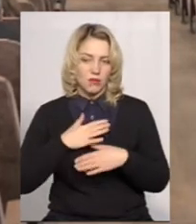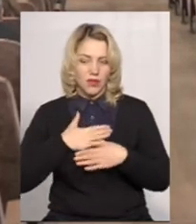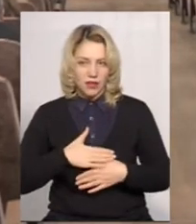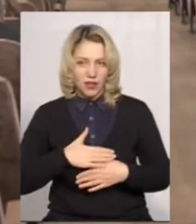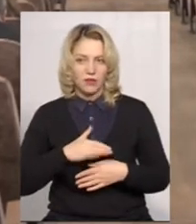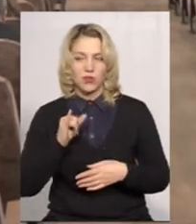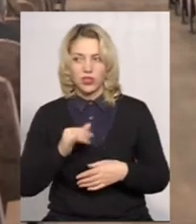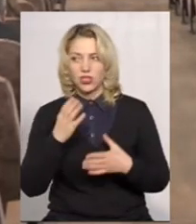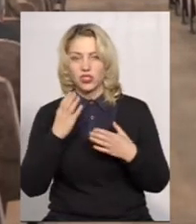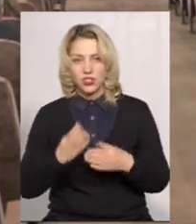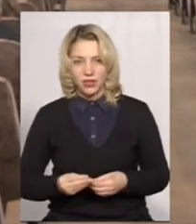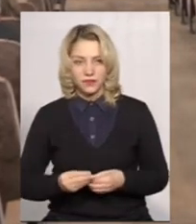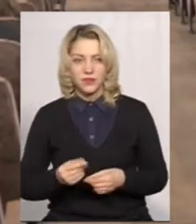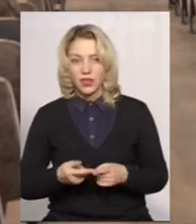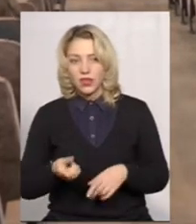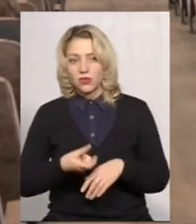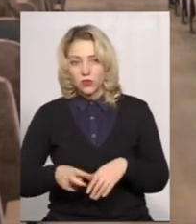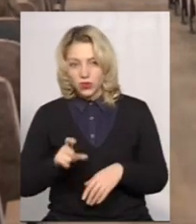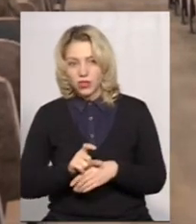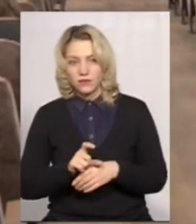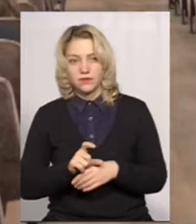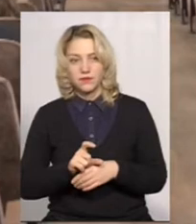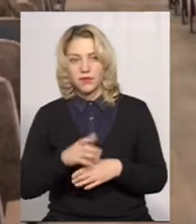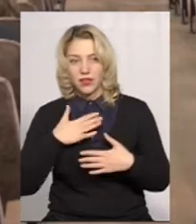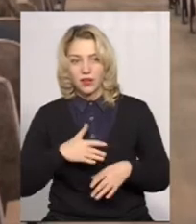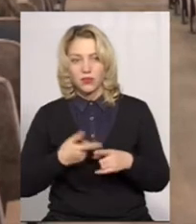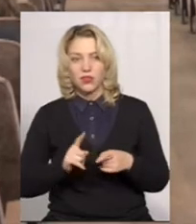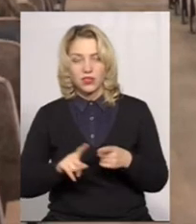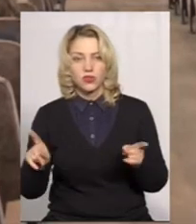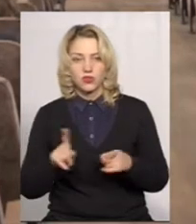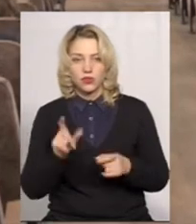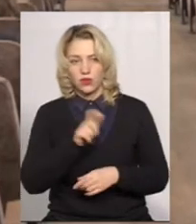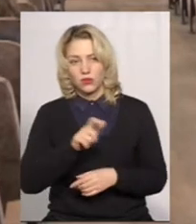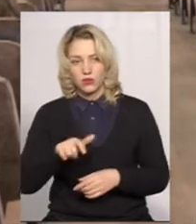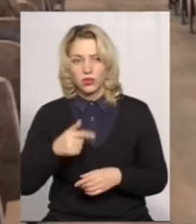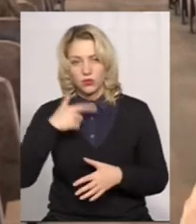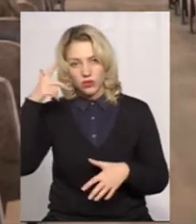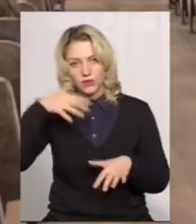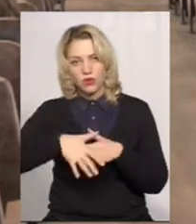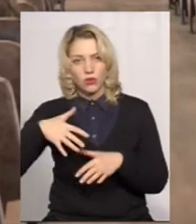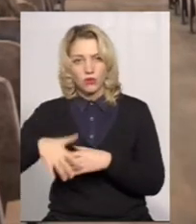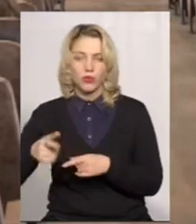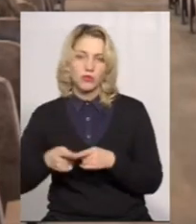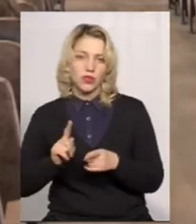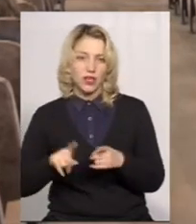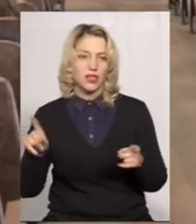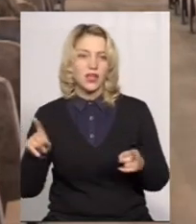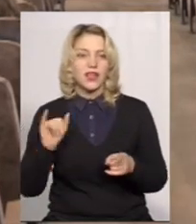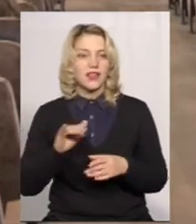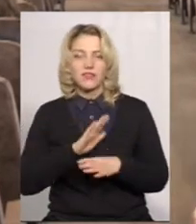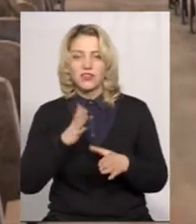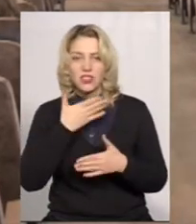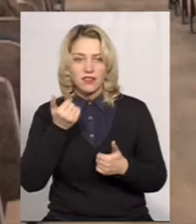а ще дуже приємно те, що люди усвідомлюють про те, і вже